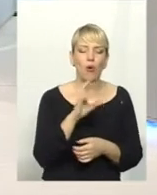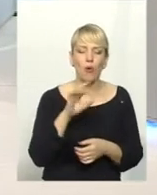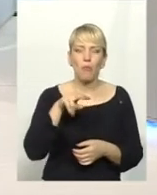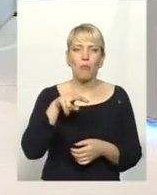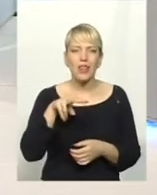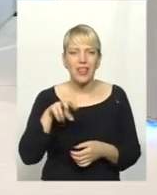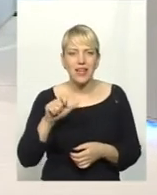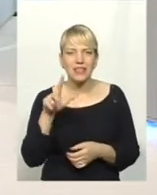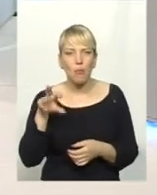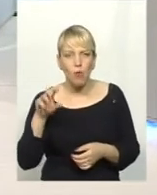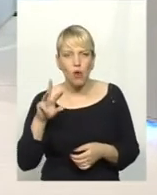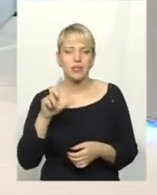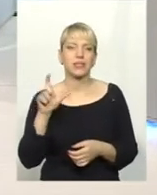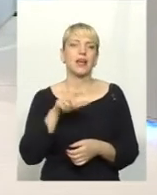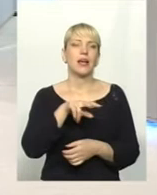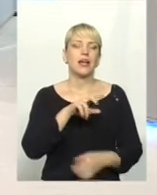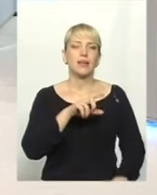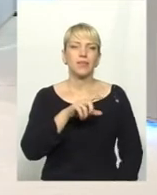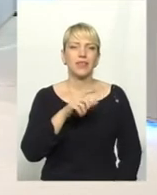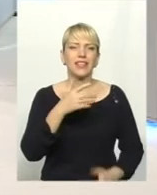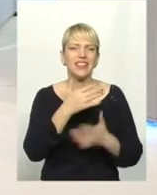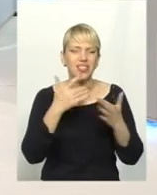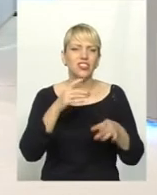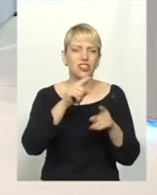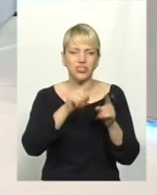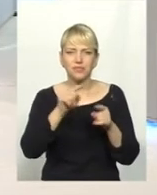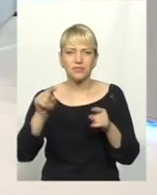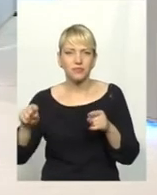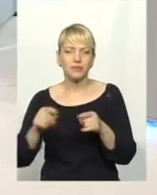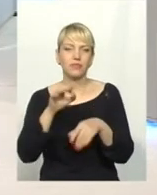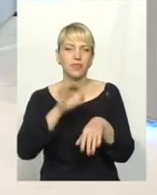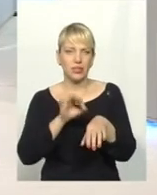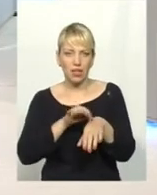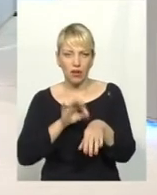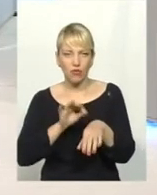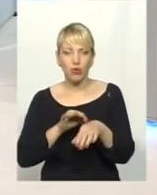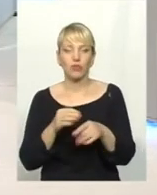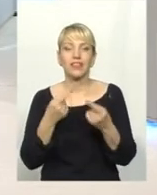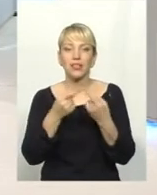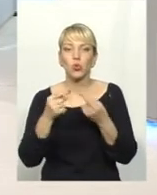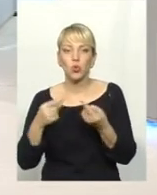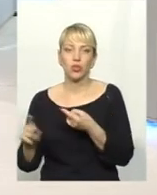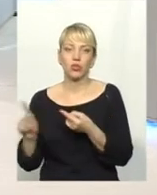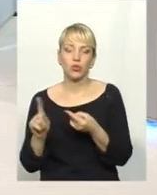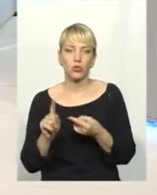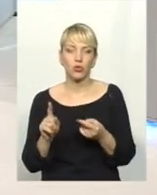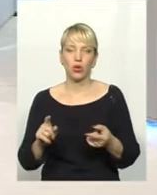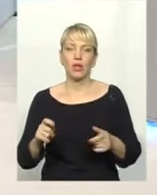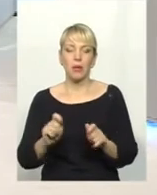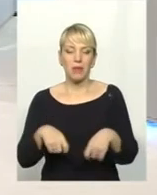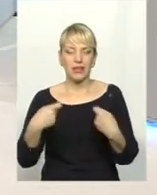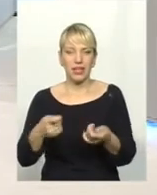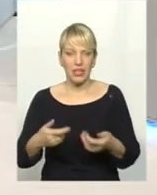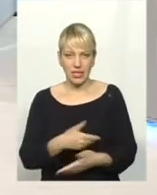далі, сформувалось друге покоління захворювань, що перед статевним шляхом, які обумовлюють репродуктивне